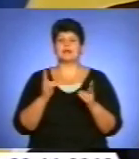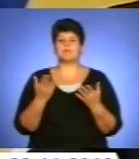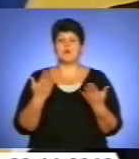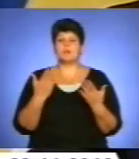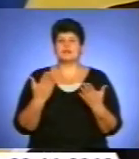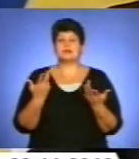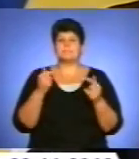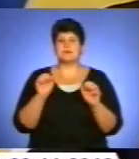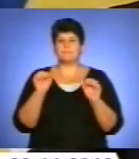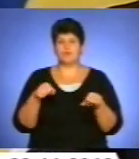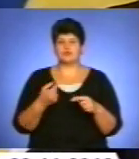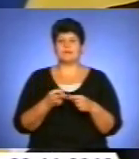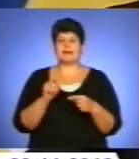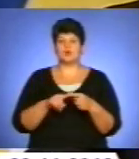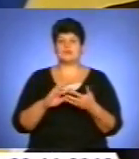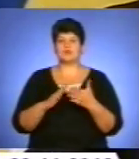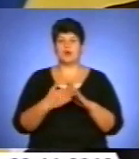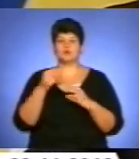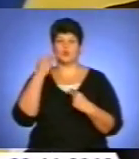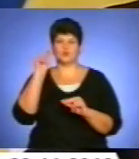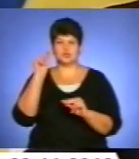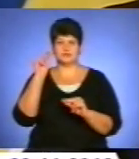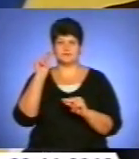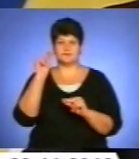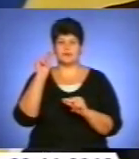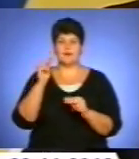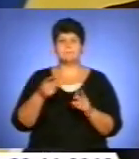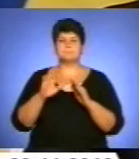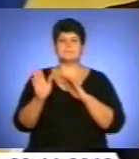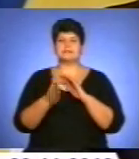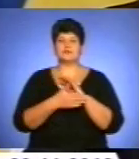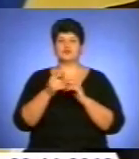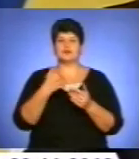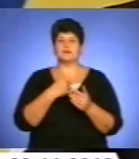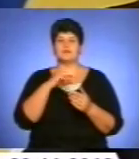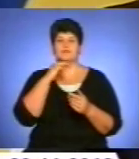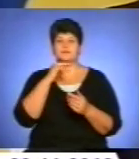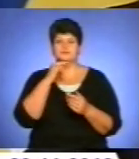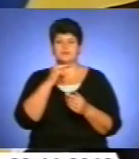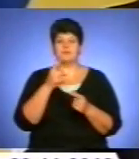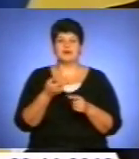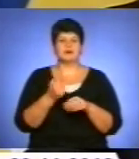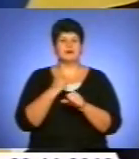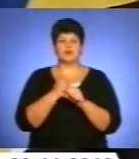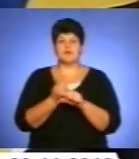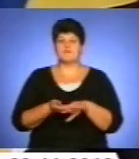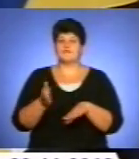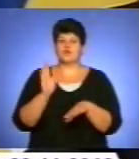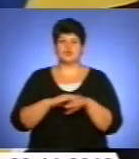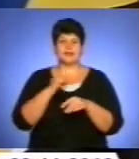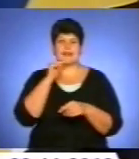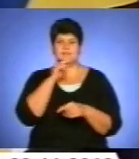можемо цю ситуацію улучшити. Посліднє, на що я хотів звернути увагу, ми працюємо, звісно, в складній економічній